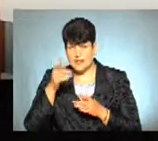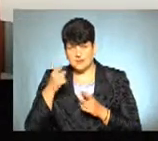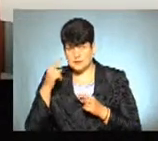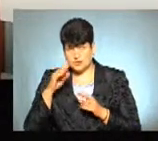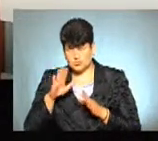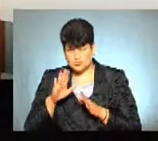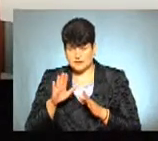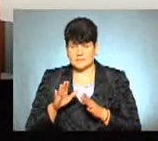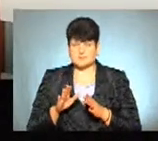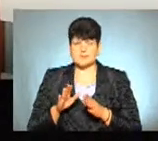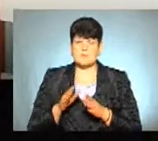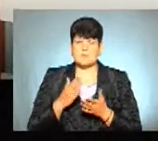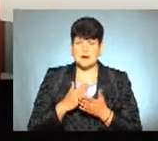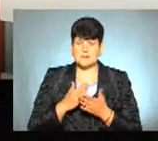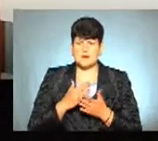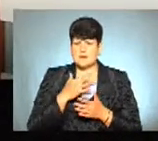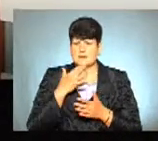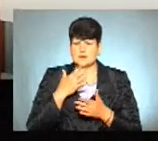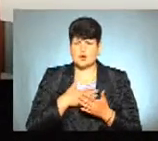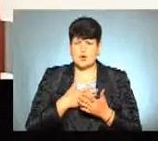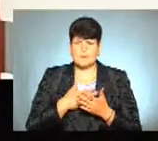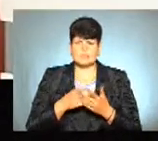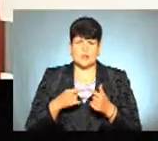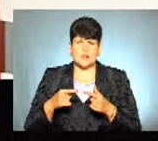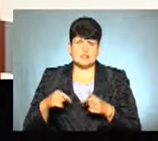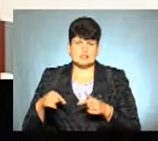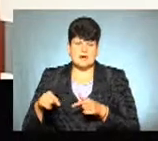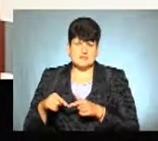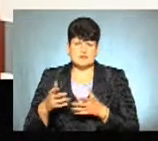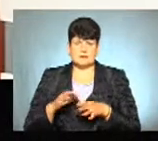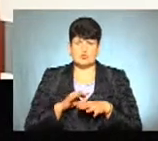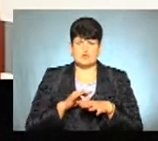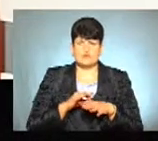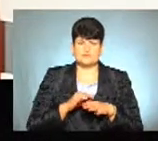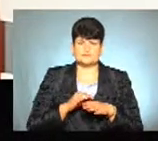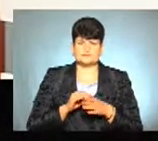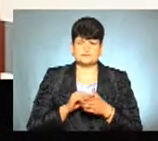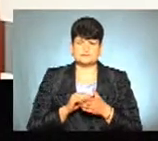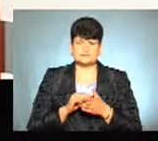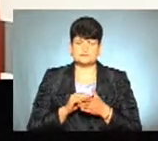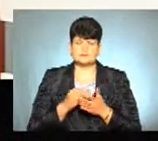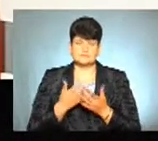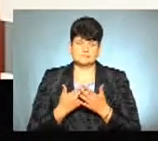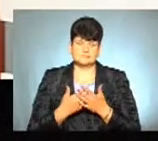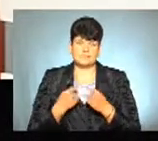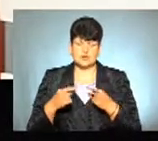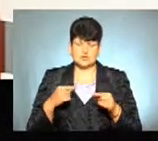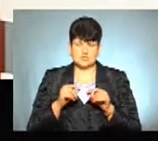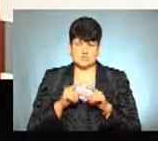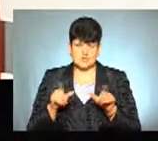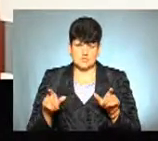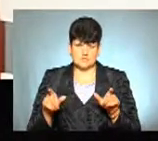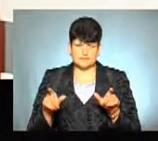управлінці придумали. Ми маємо дуже багато громадських організацій, які проводять статистику тих чи інших навчальних закладів